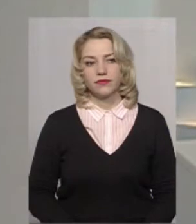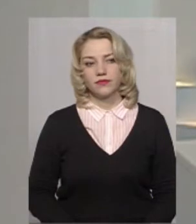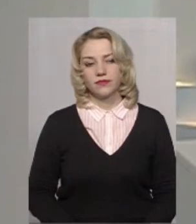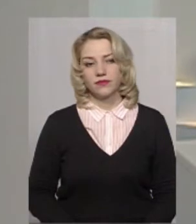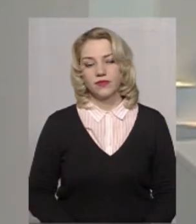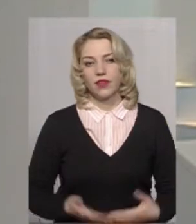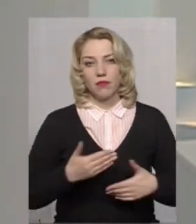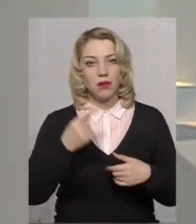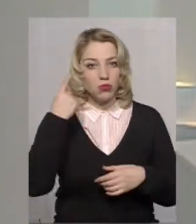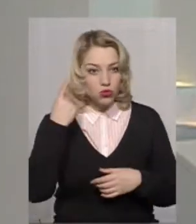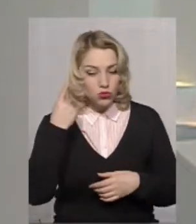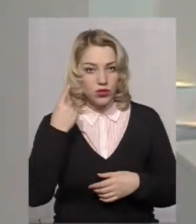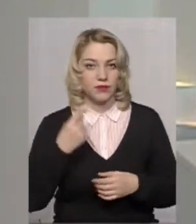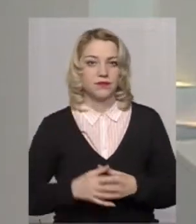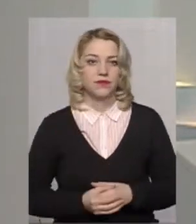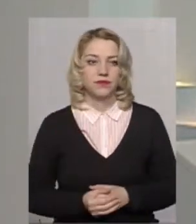Ми почули